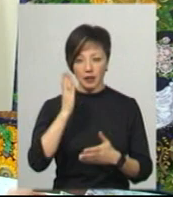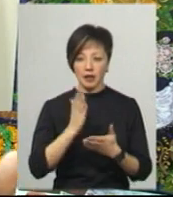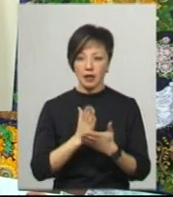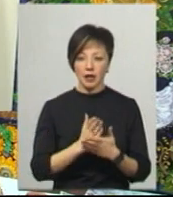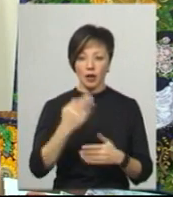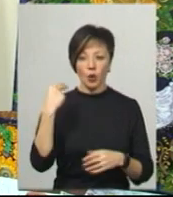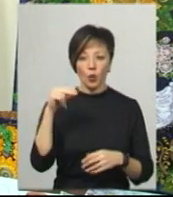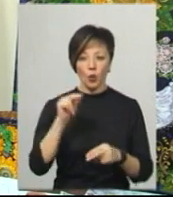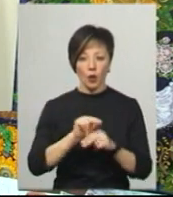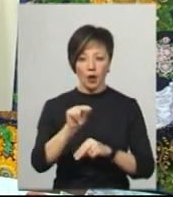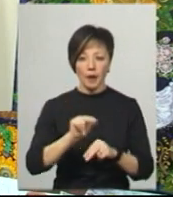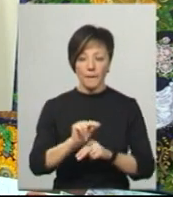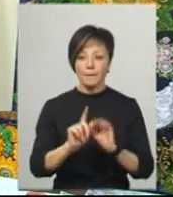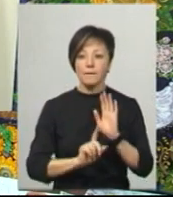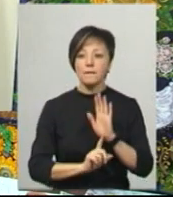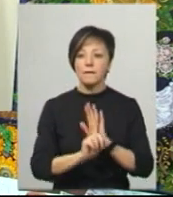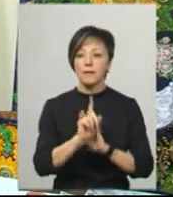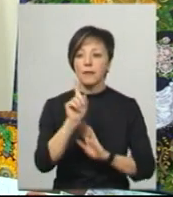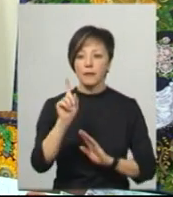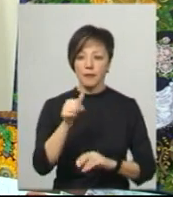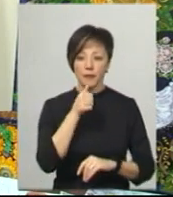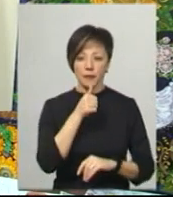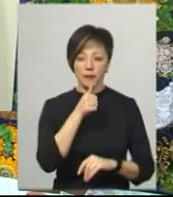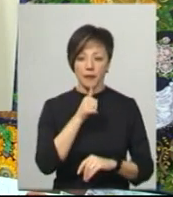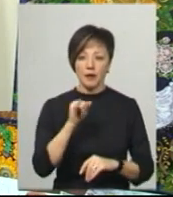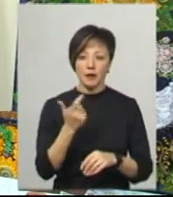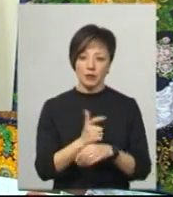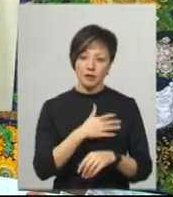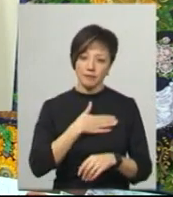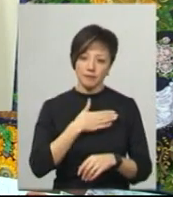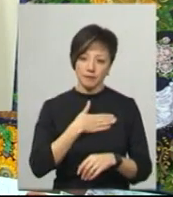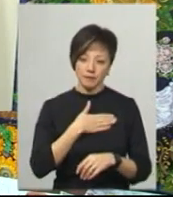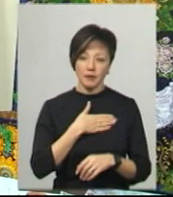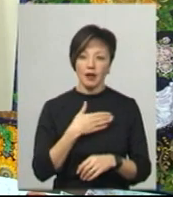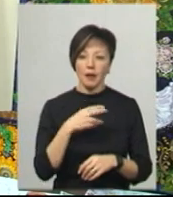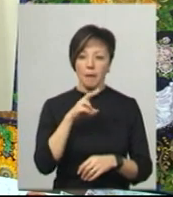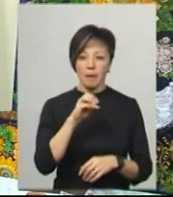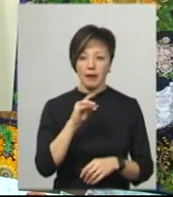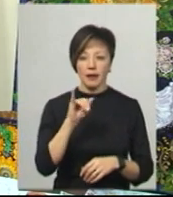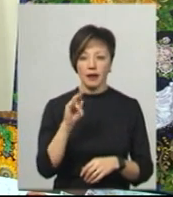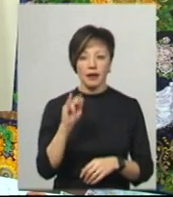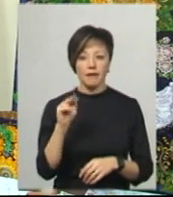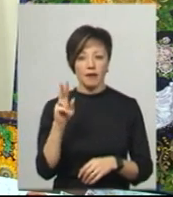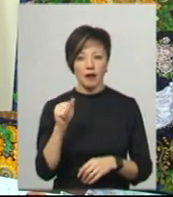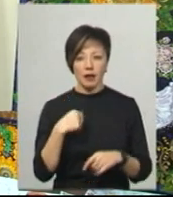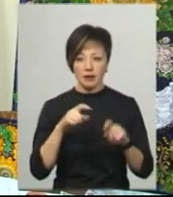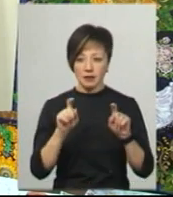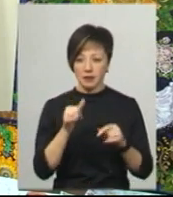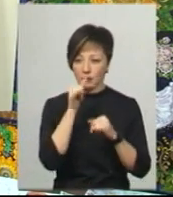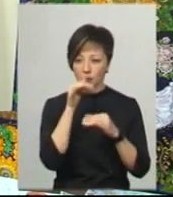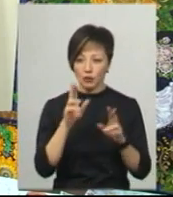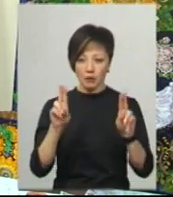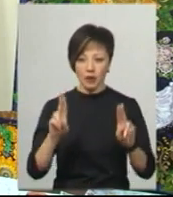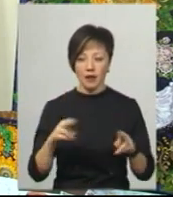початківцям. І більше до душі мені, звичайно, Петриківка. Але я сіла, я не можу по